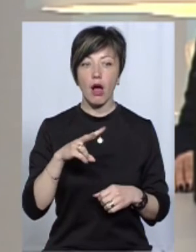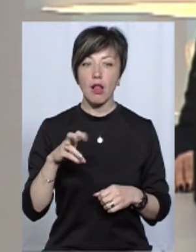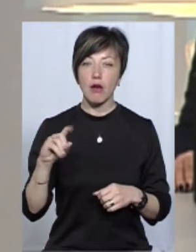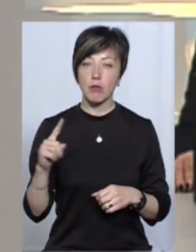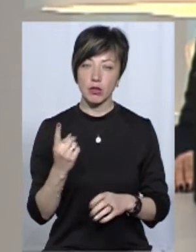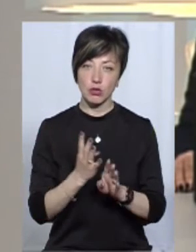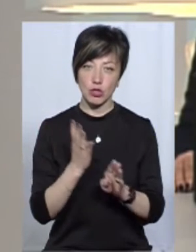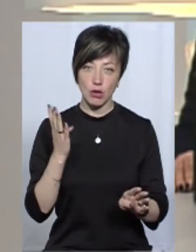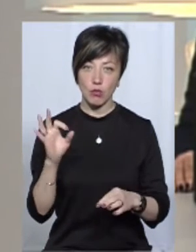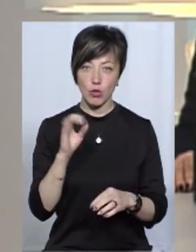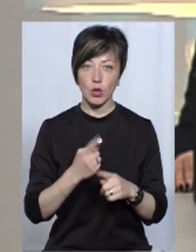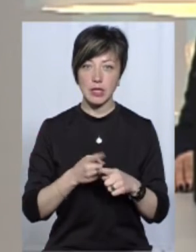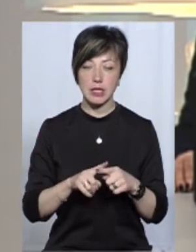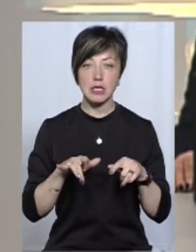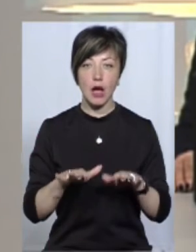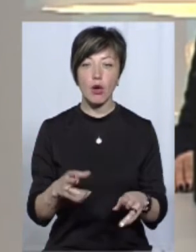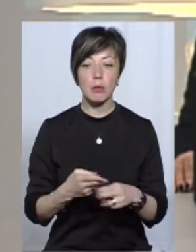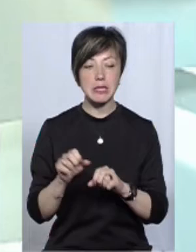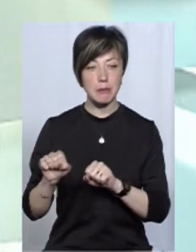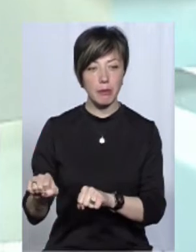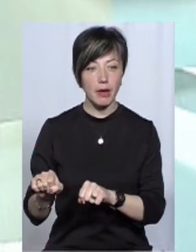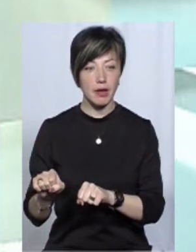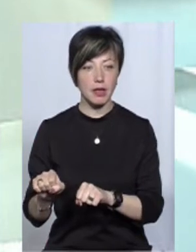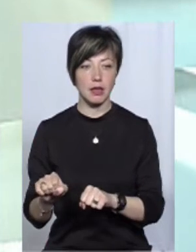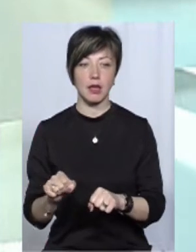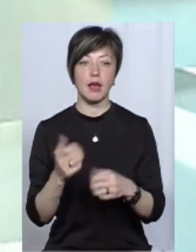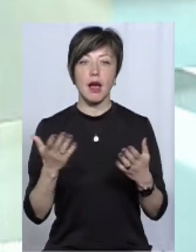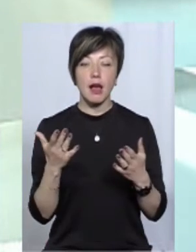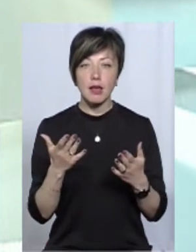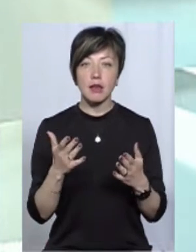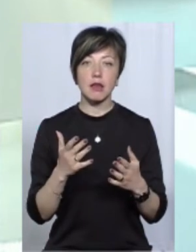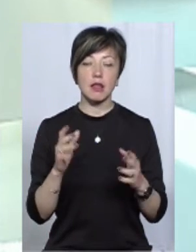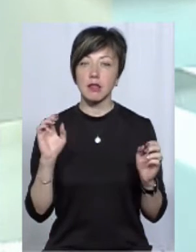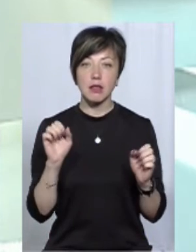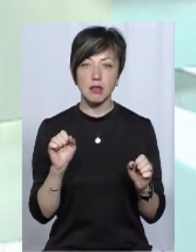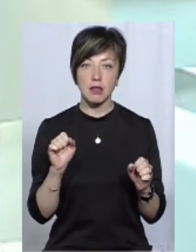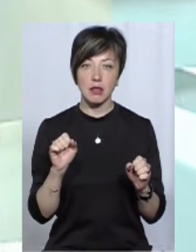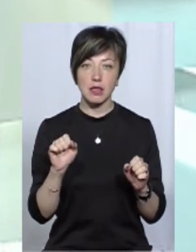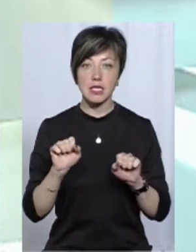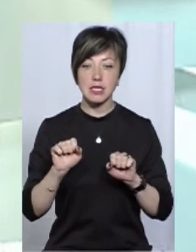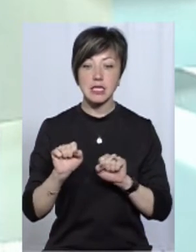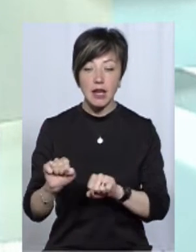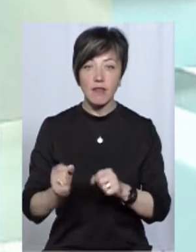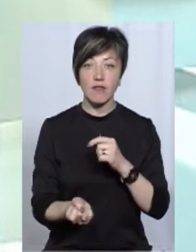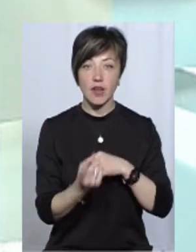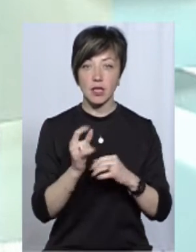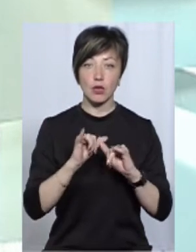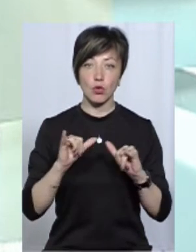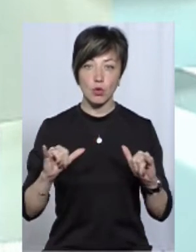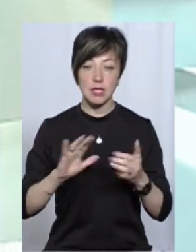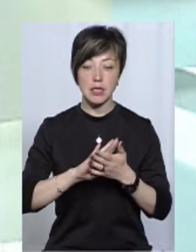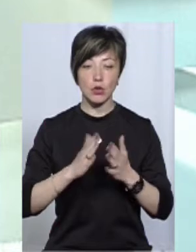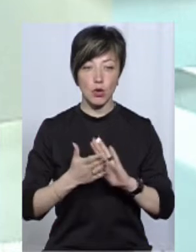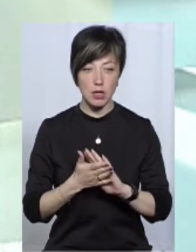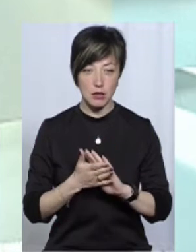але в першу чергу про ті заходи безпеки, які унеможливлять виникнення і розвиток